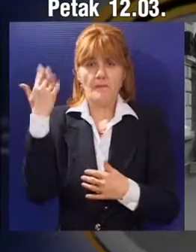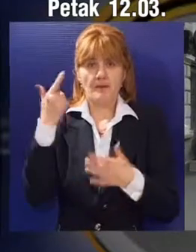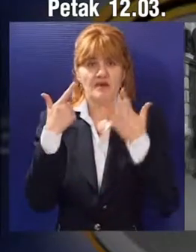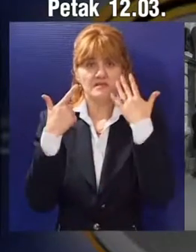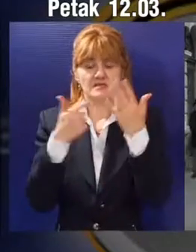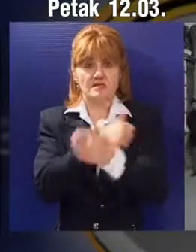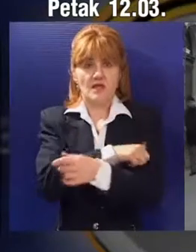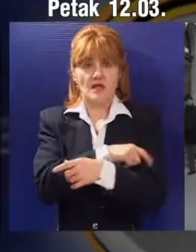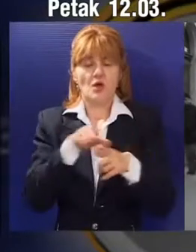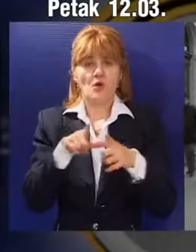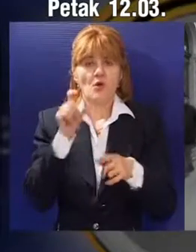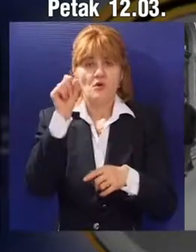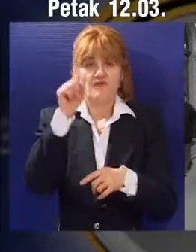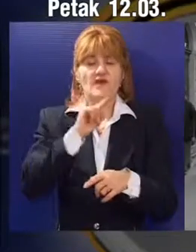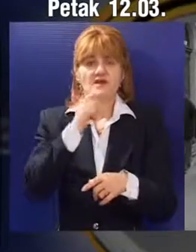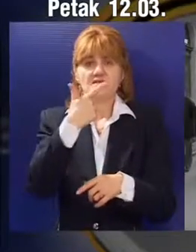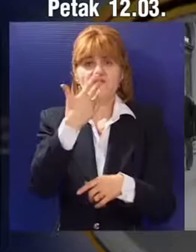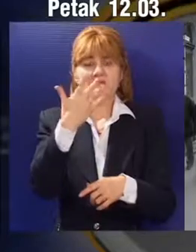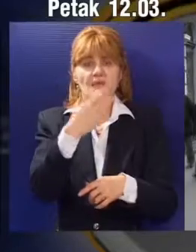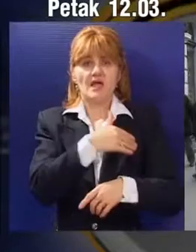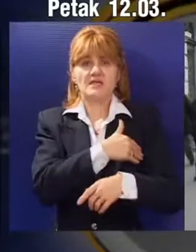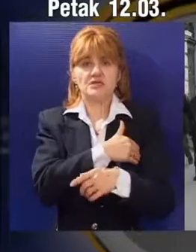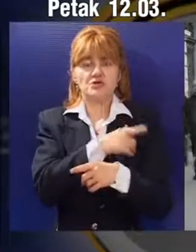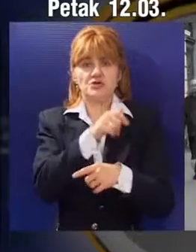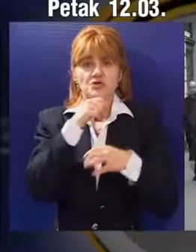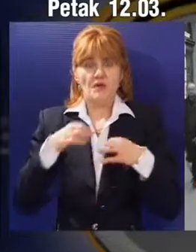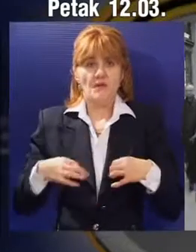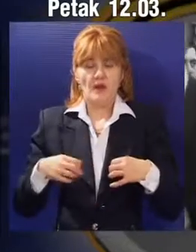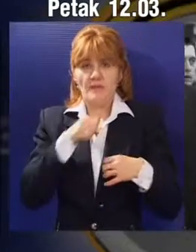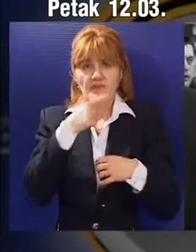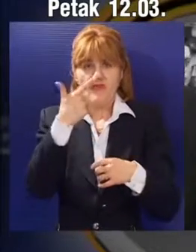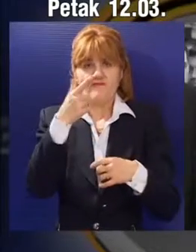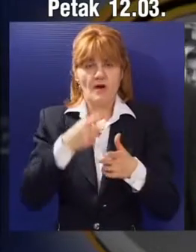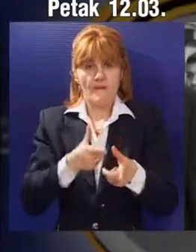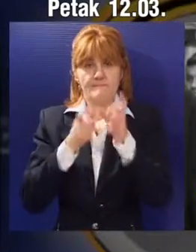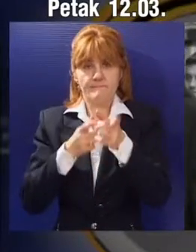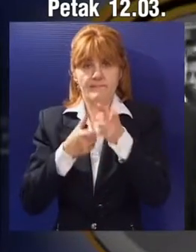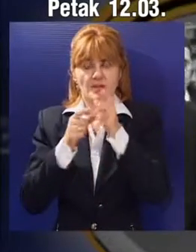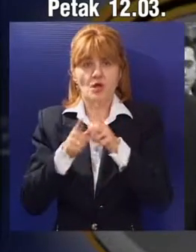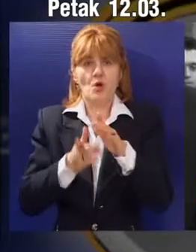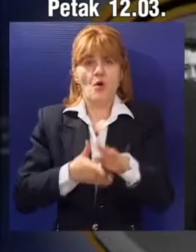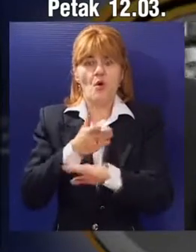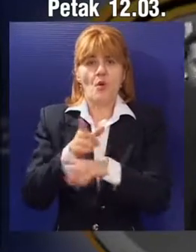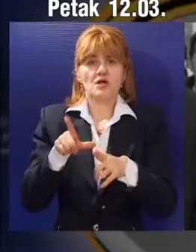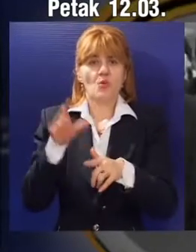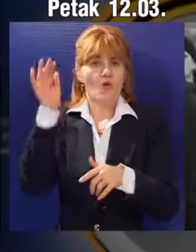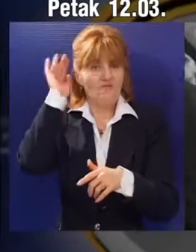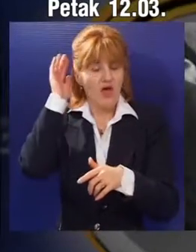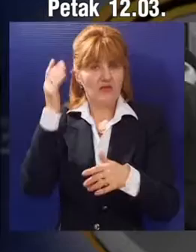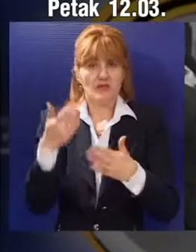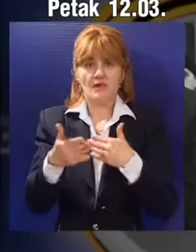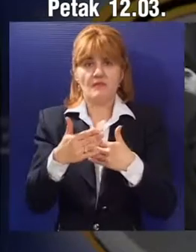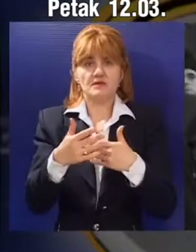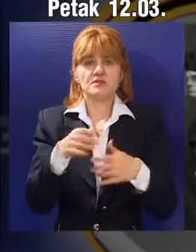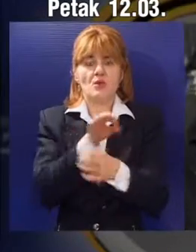sedam godina, tačno u 12.25, Zoran Đinđić pogođen je sa dva metka i snajperske puške na samom ulazu u vladu. Ubrzo je